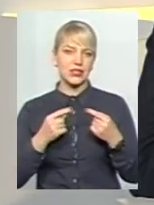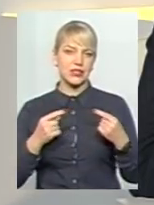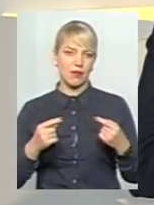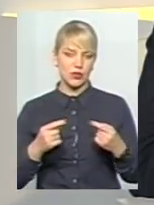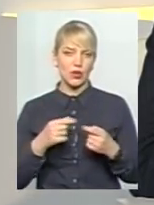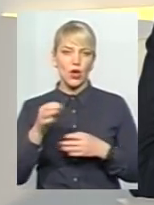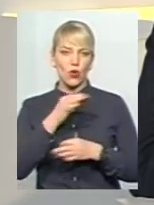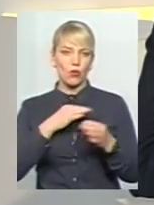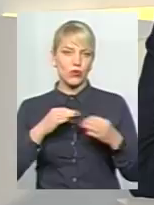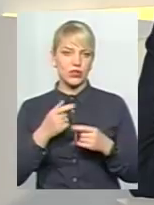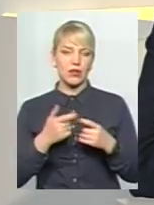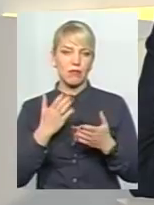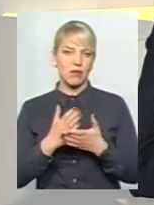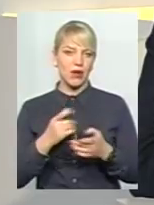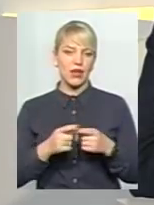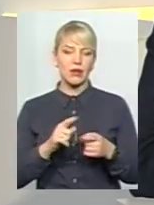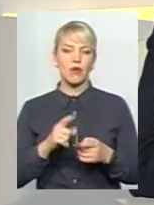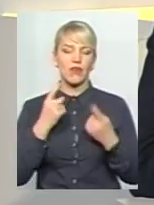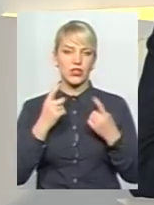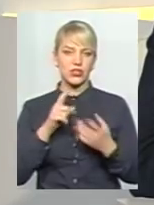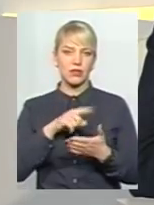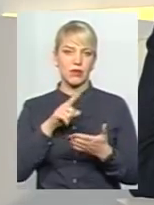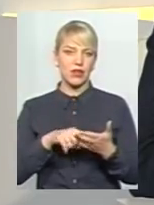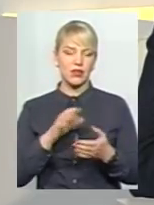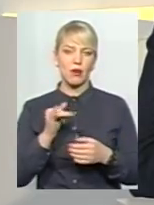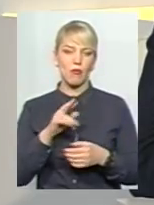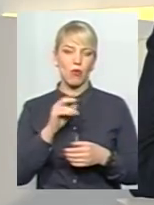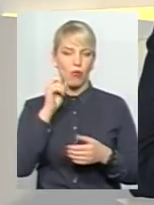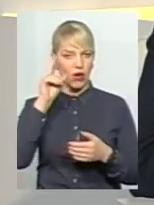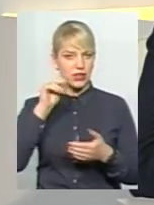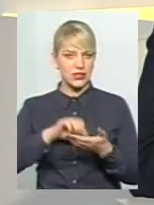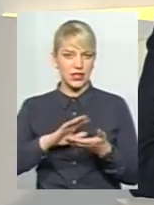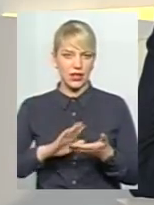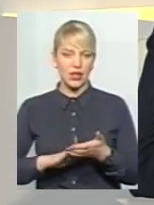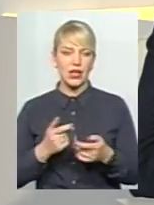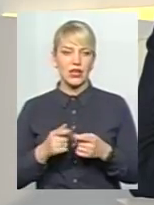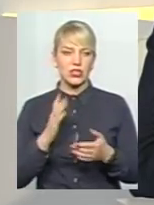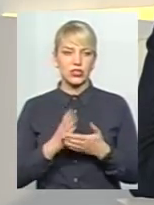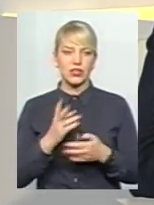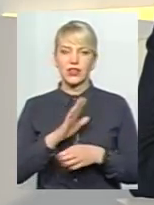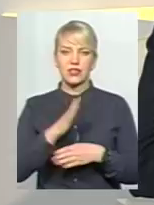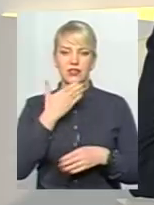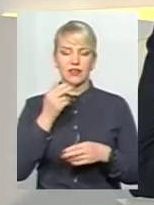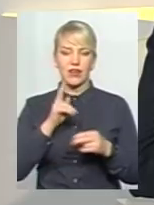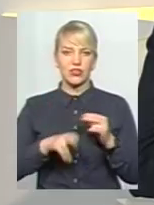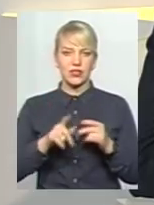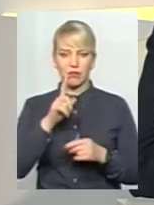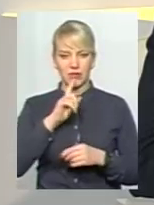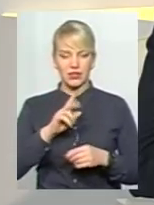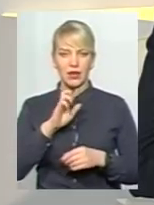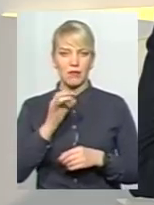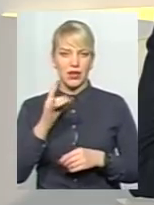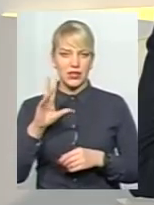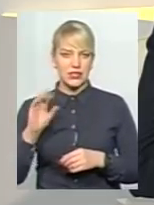теж маємо величезне зростання по кількісних показниках. Я тільки один приклад приведу. Фактично, ще не завершився місяць березень, а кількість